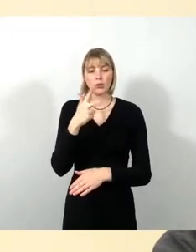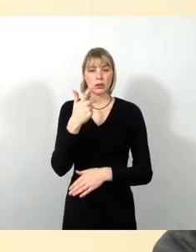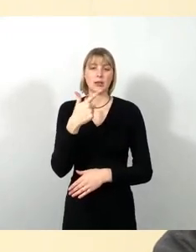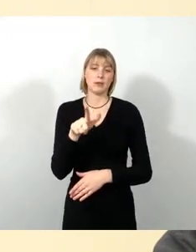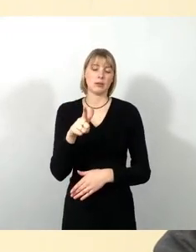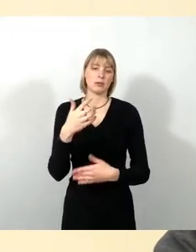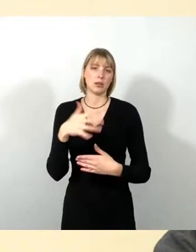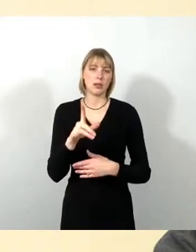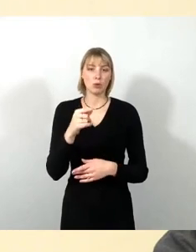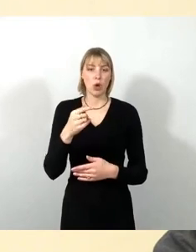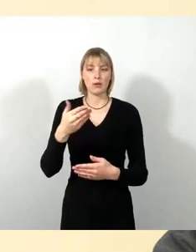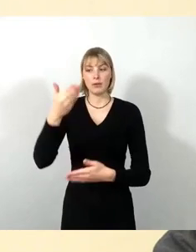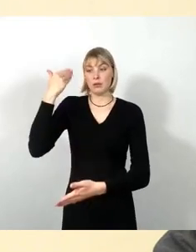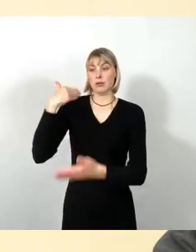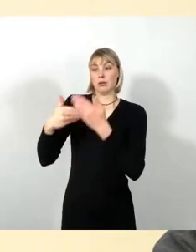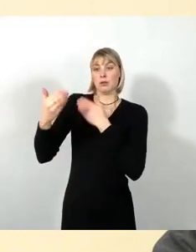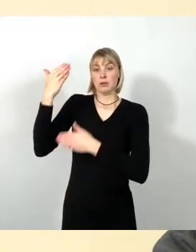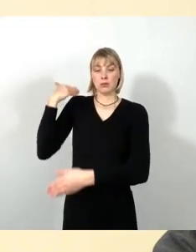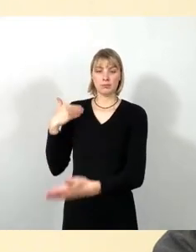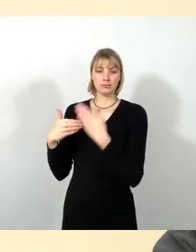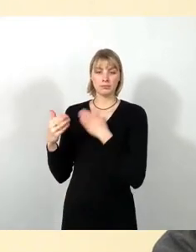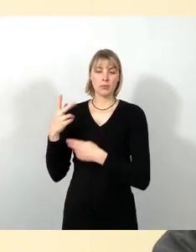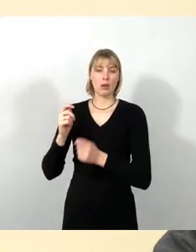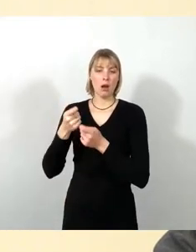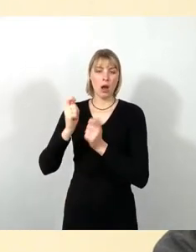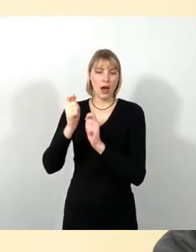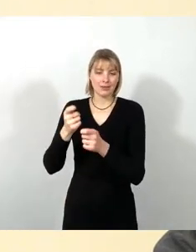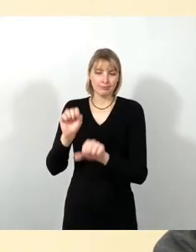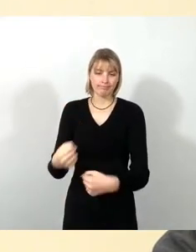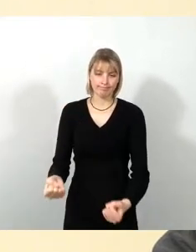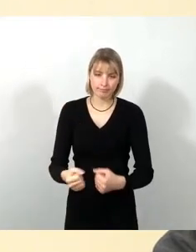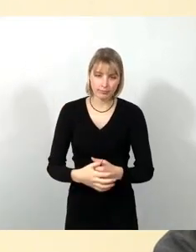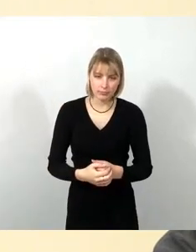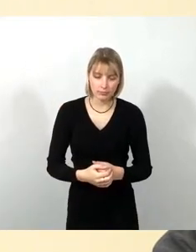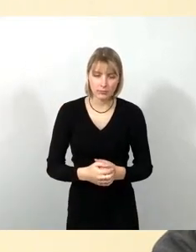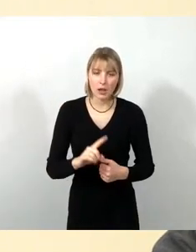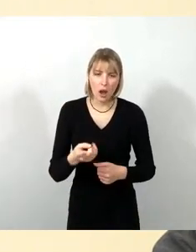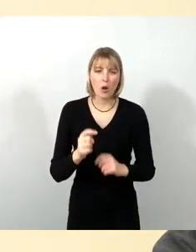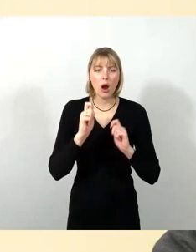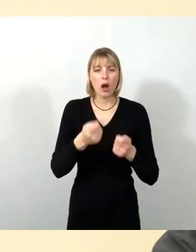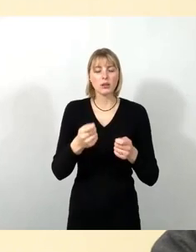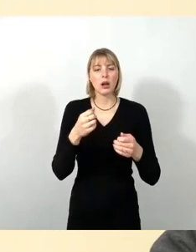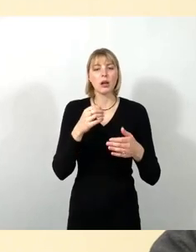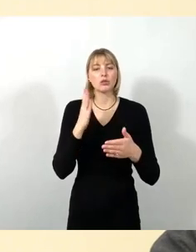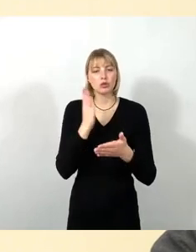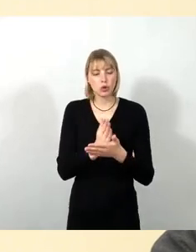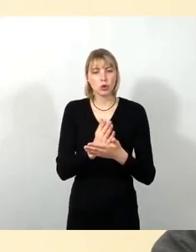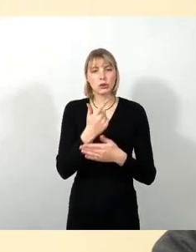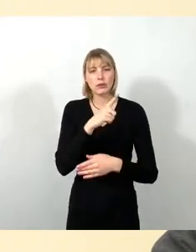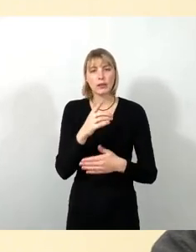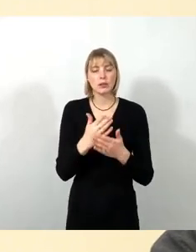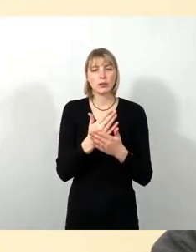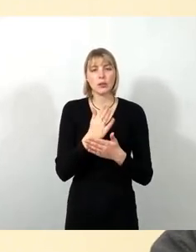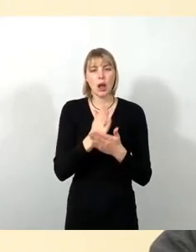rückwirkend beantragen. Und auch der Antragsschluss für die Projektförderung zweites Halbjahr 2024 in der